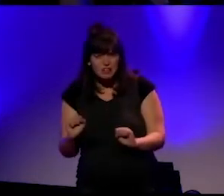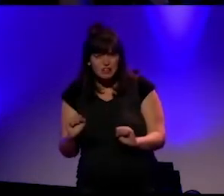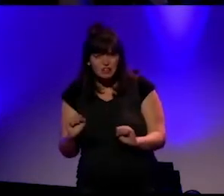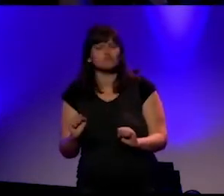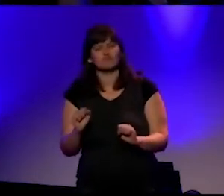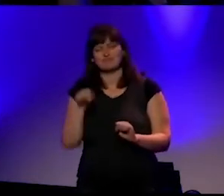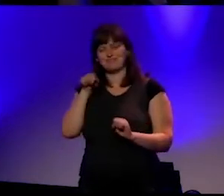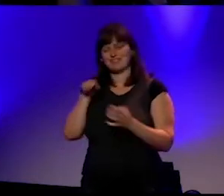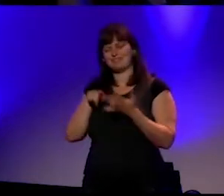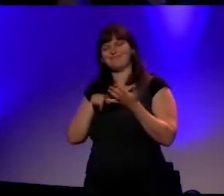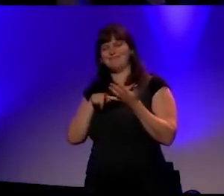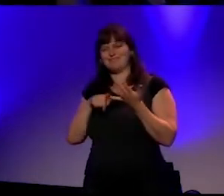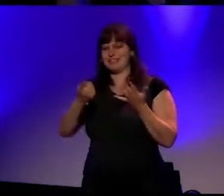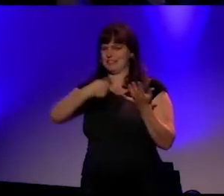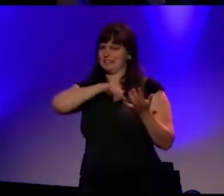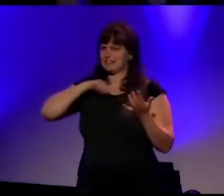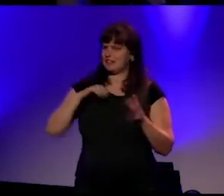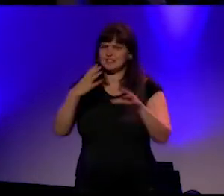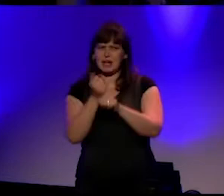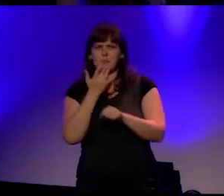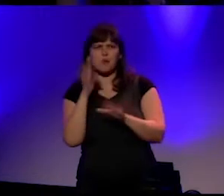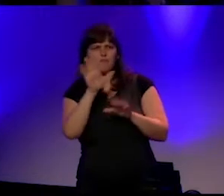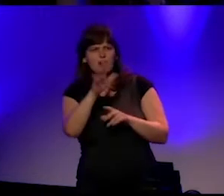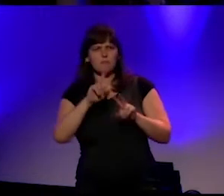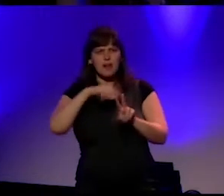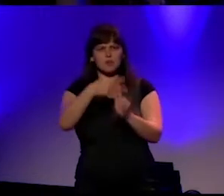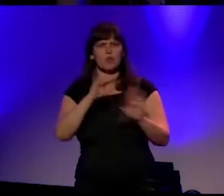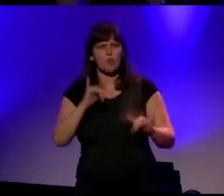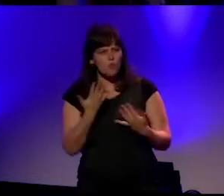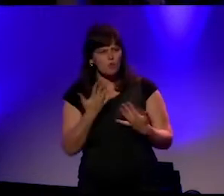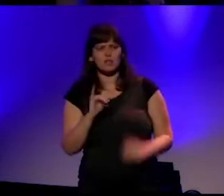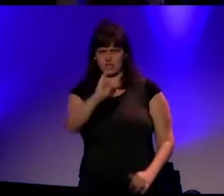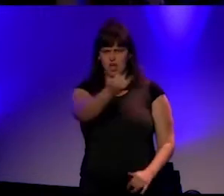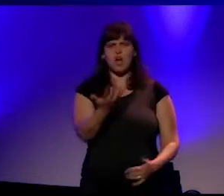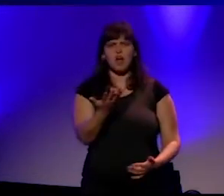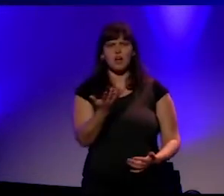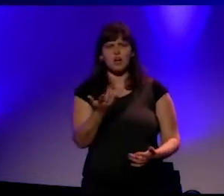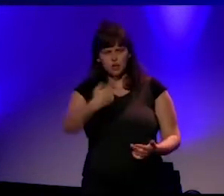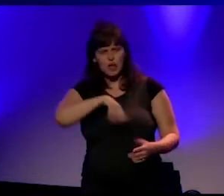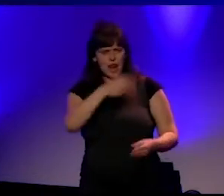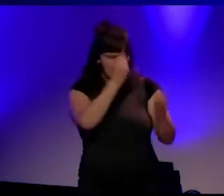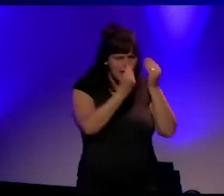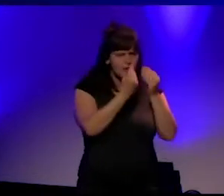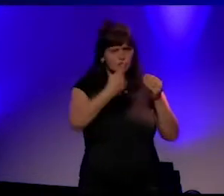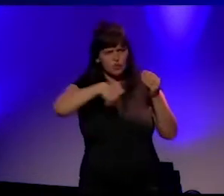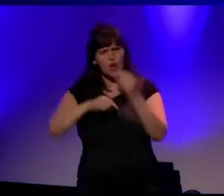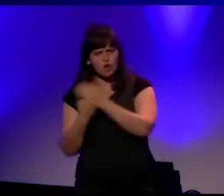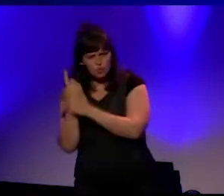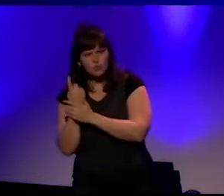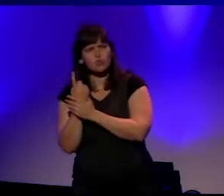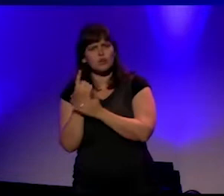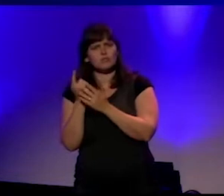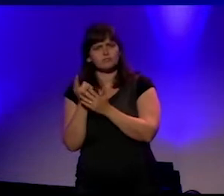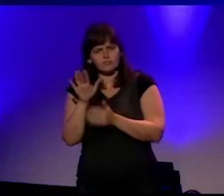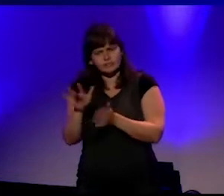met een warme ja beantwoorden. Ja, wij leren hieruit. Ja, wij groeien. Absoluut. En we hebben dat ook